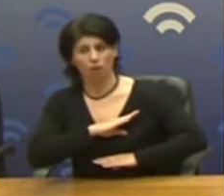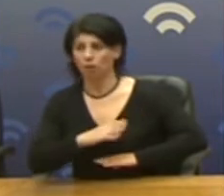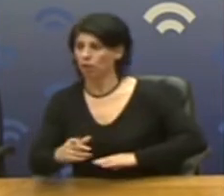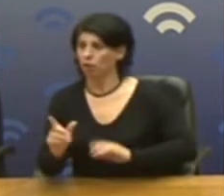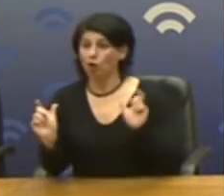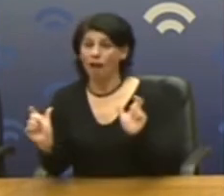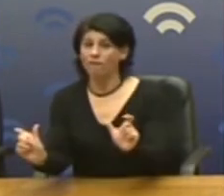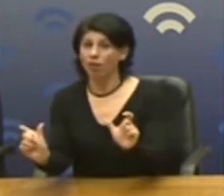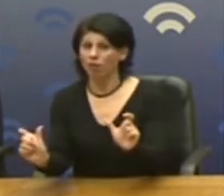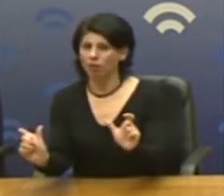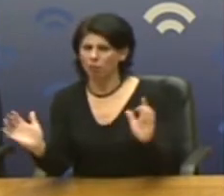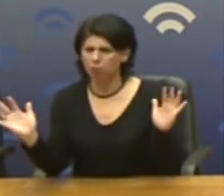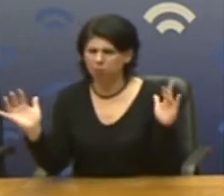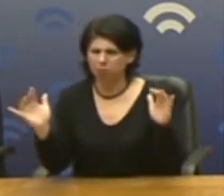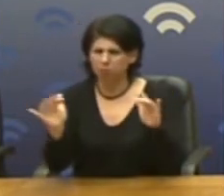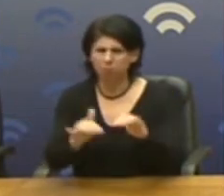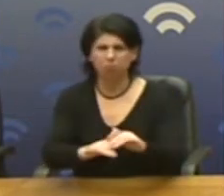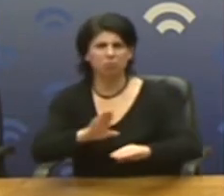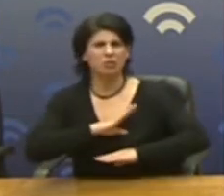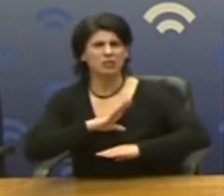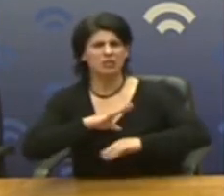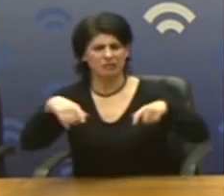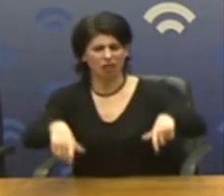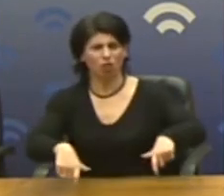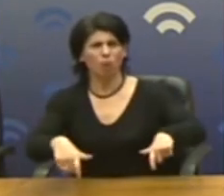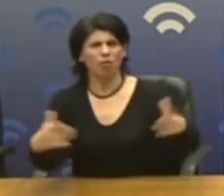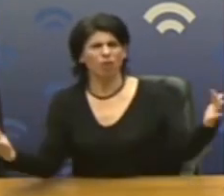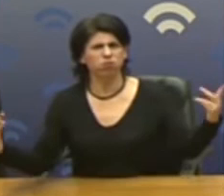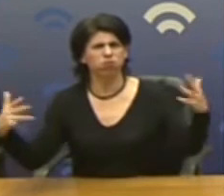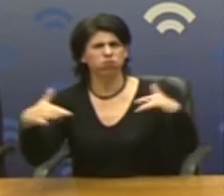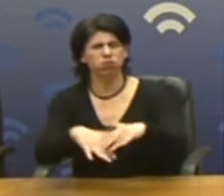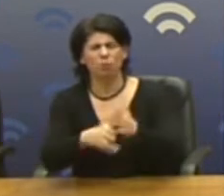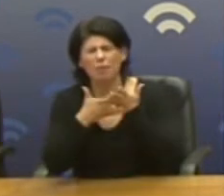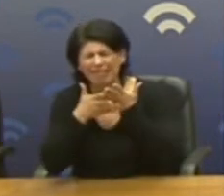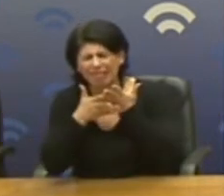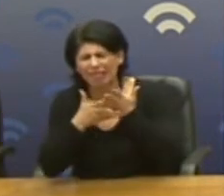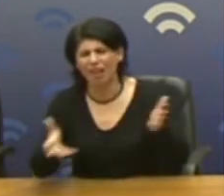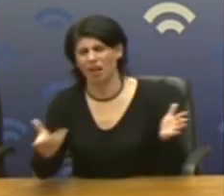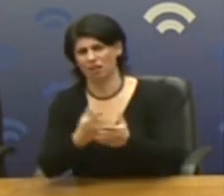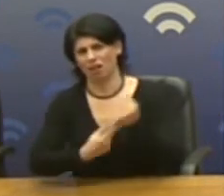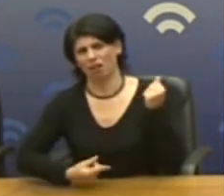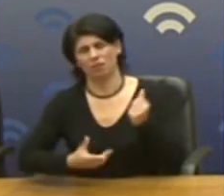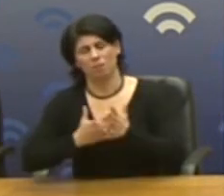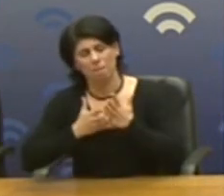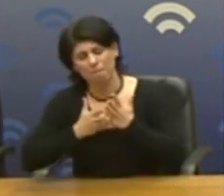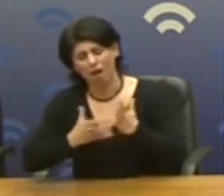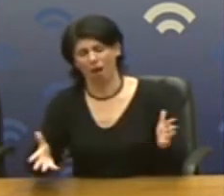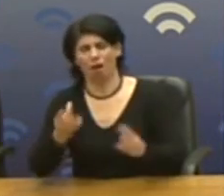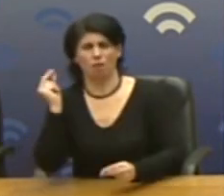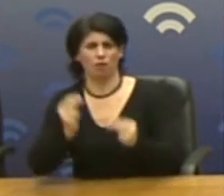μας που συνοστίζονται στα στρατόπεδα με τεράστιες ελήψεις και πολύ μεγάλα προβλήματα